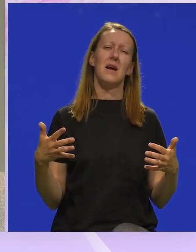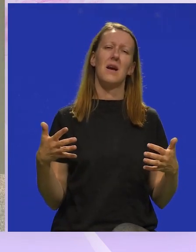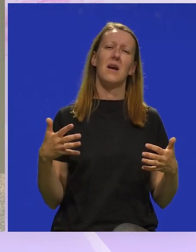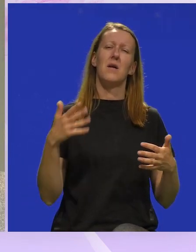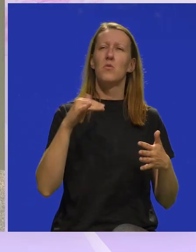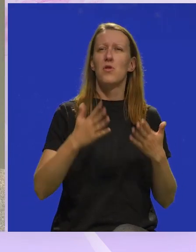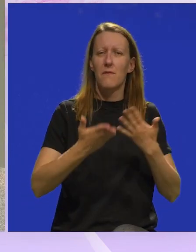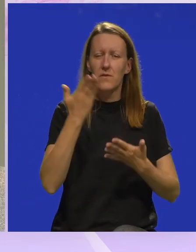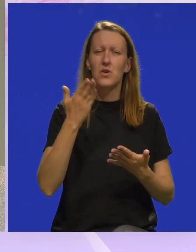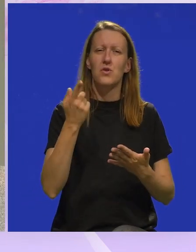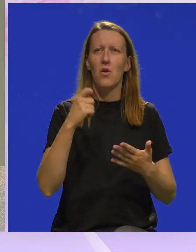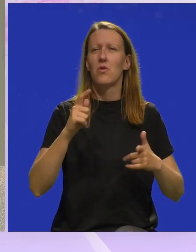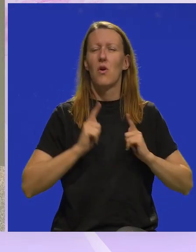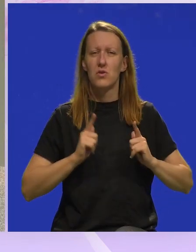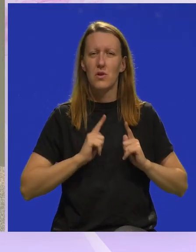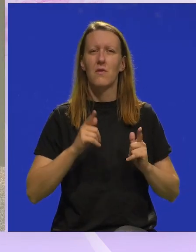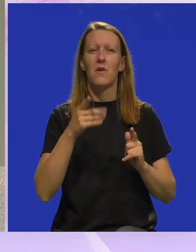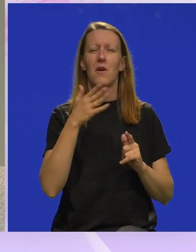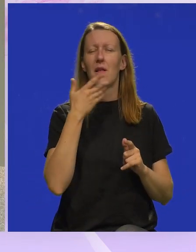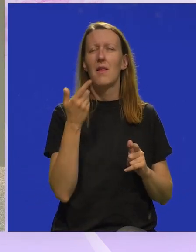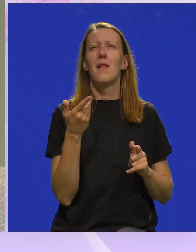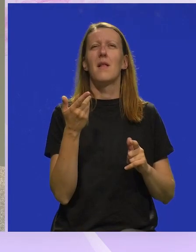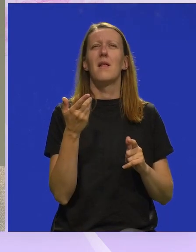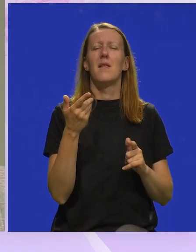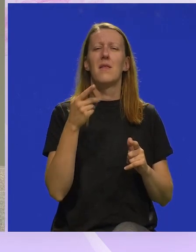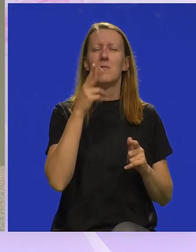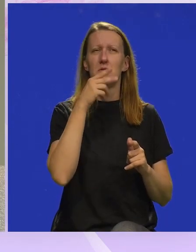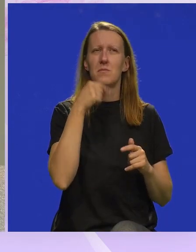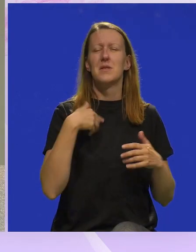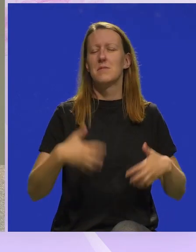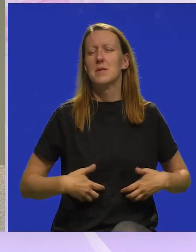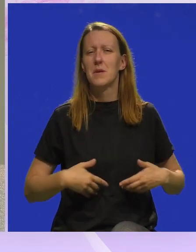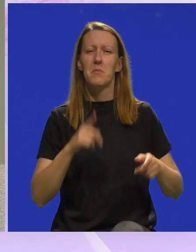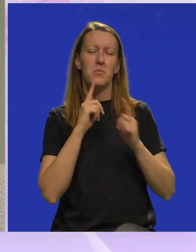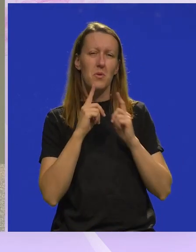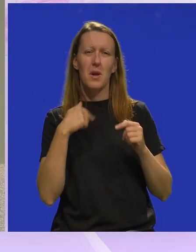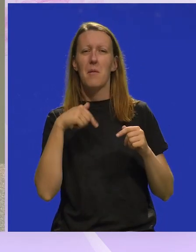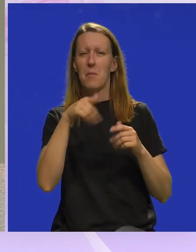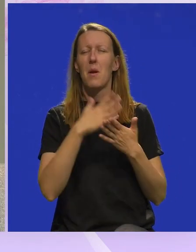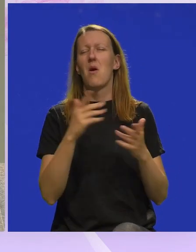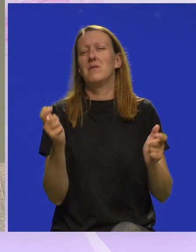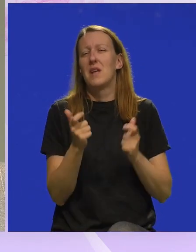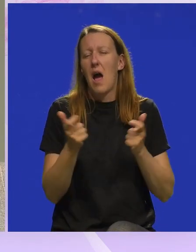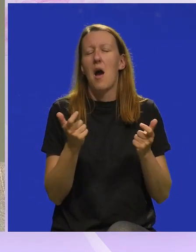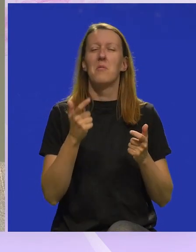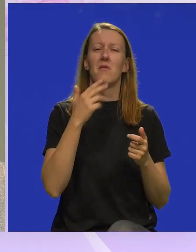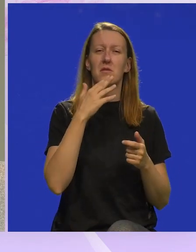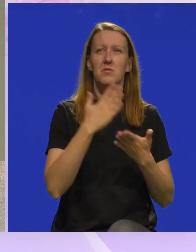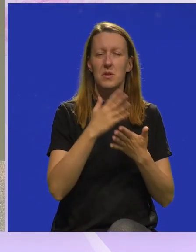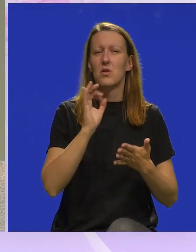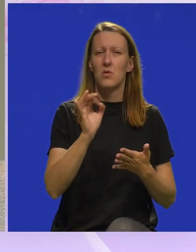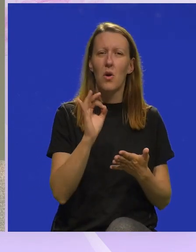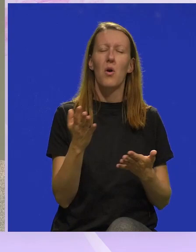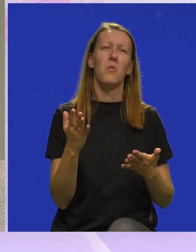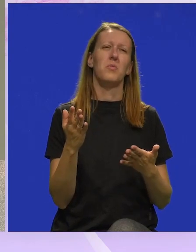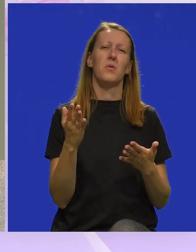Nešće. Možda je više od očekivanog. Nemaš steć doja, mi smo se smijali na probama, a nama je to bilo zabavno i činilo se da će stvarno